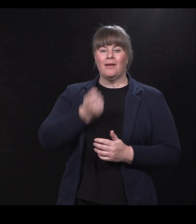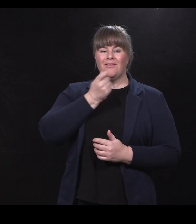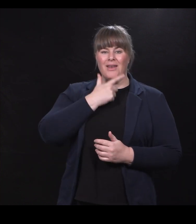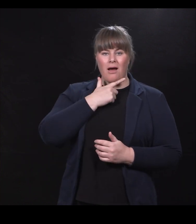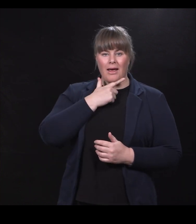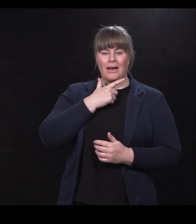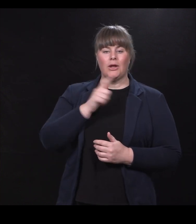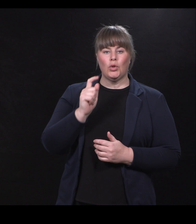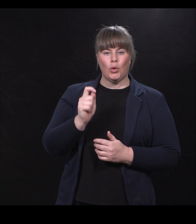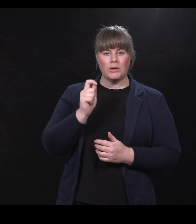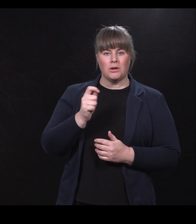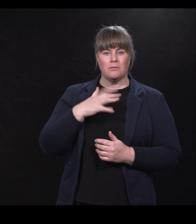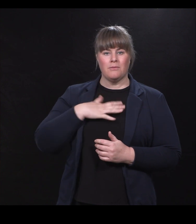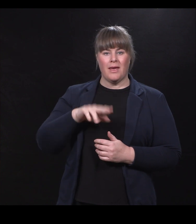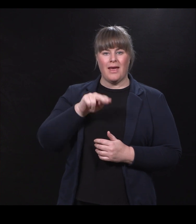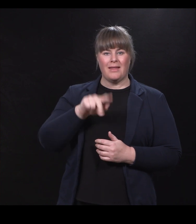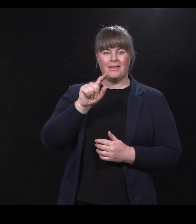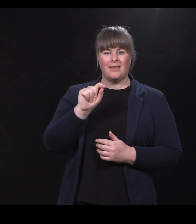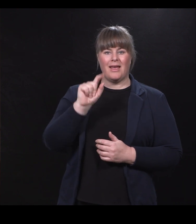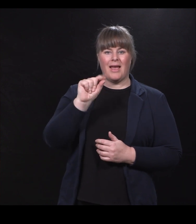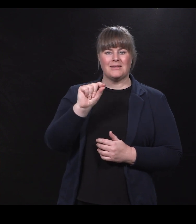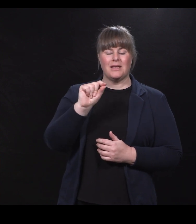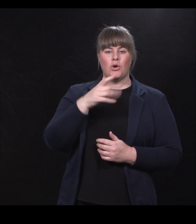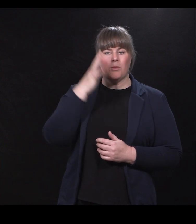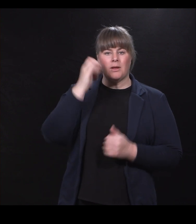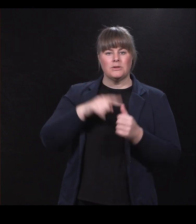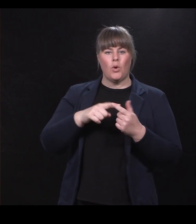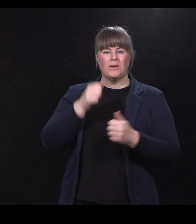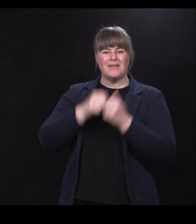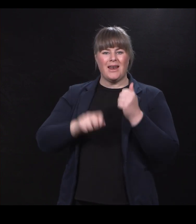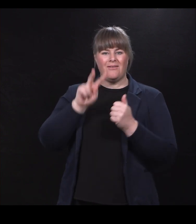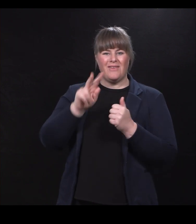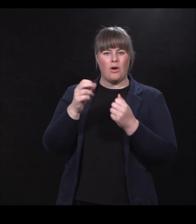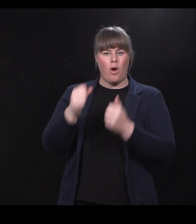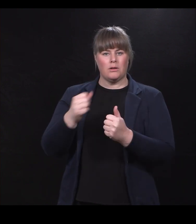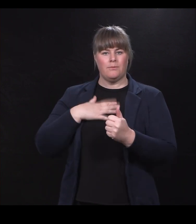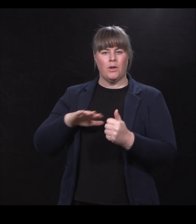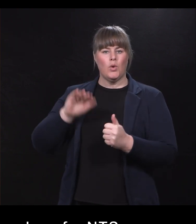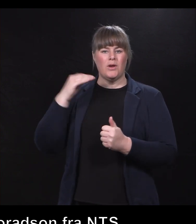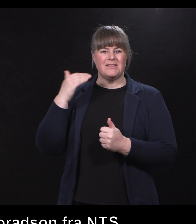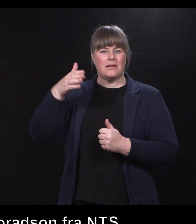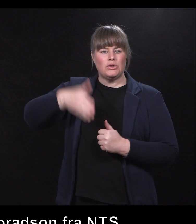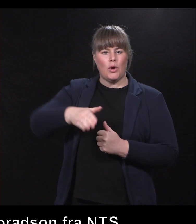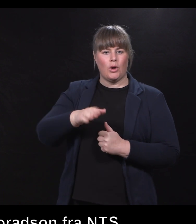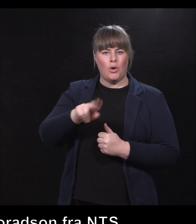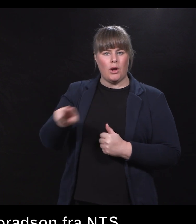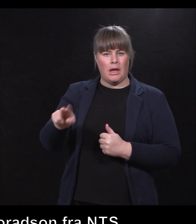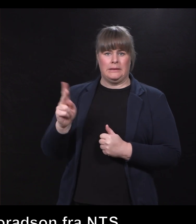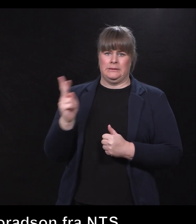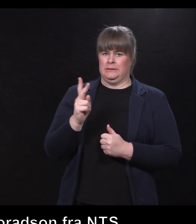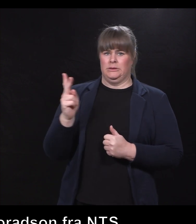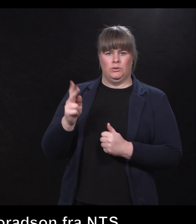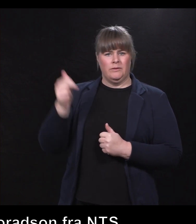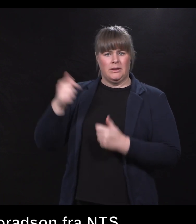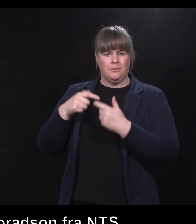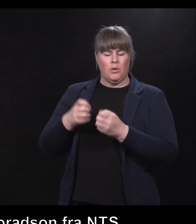Tordarsson fra NTS Kompetanse og Steinar Vikholdt fra Universitetet i Sør-Norge, de har vært sentrale i utviklingen